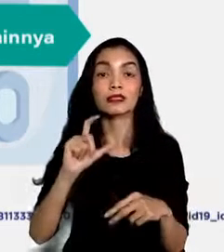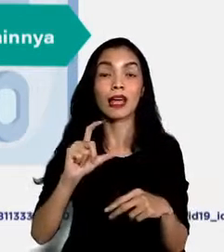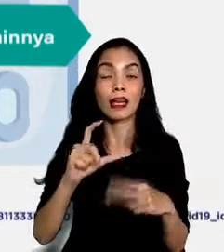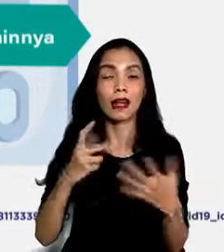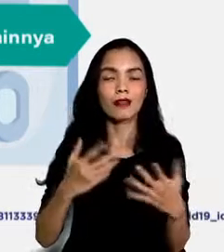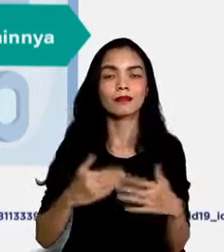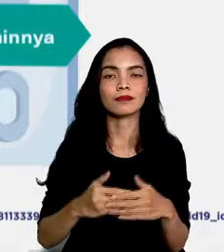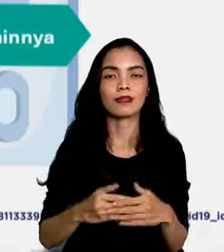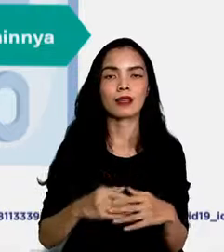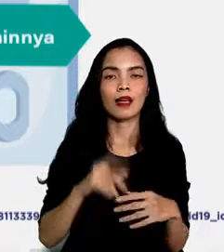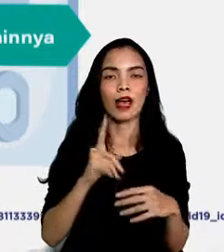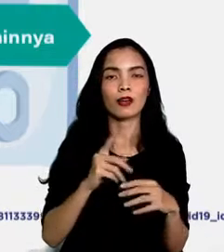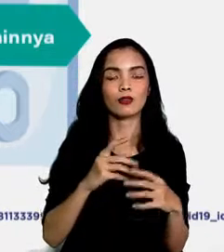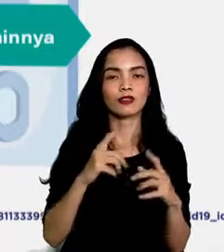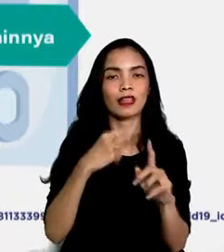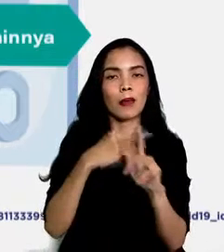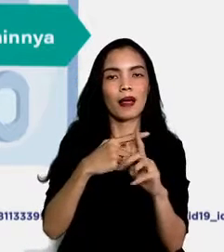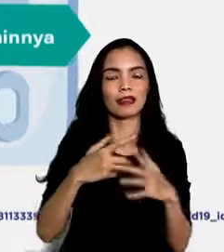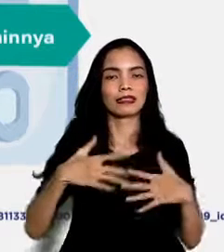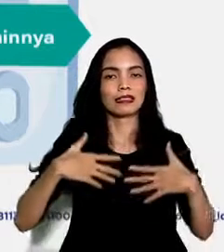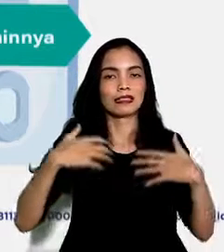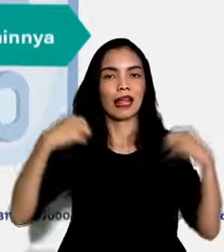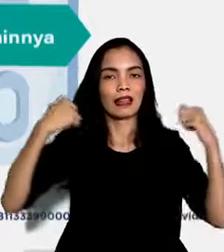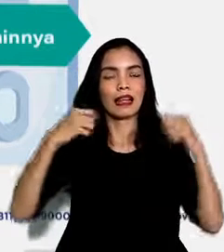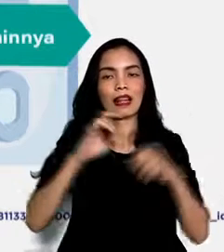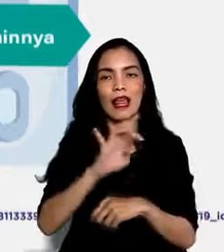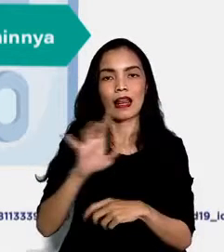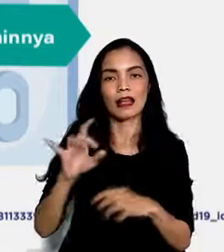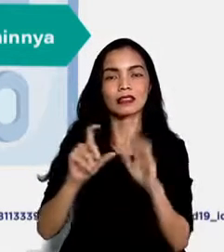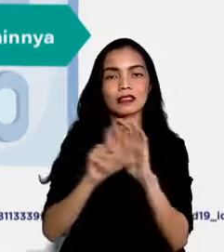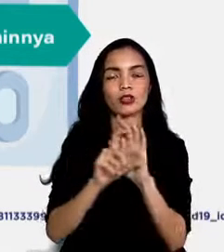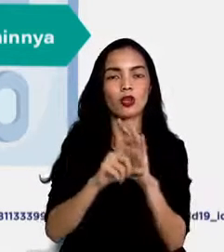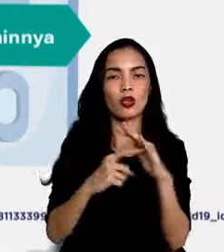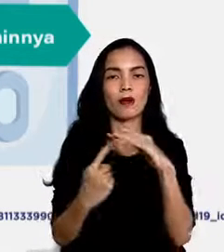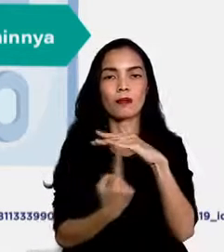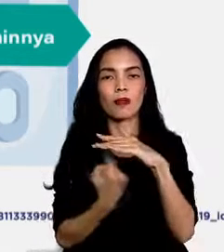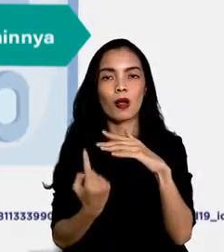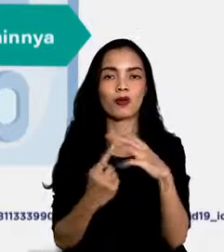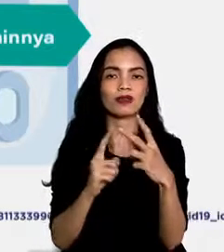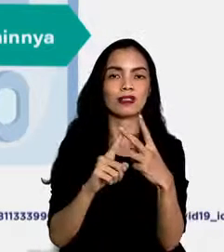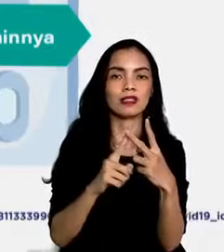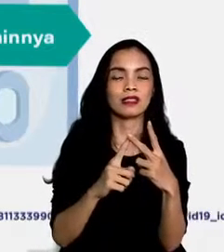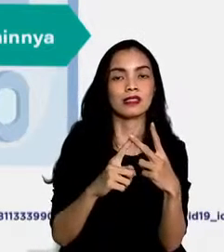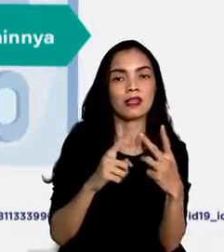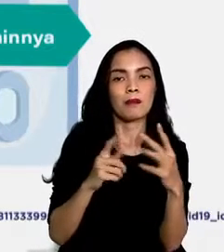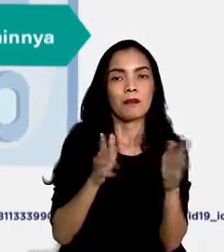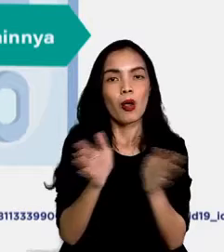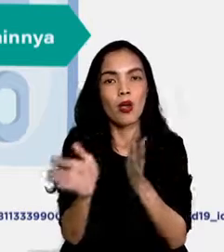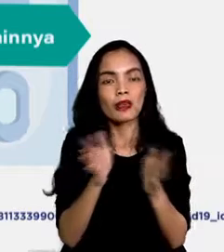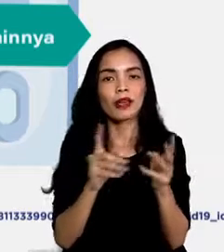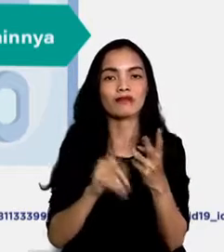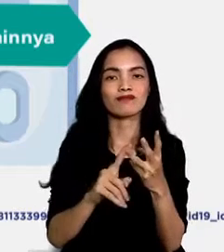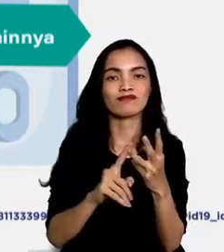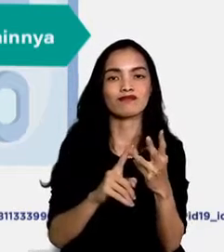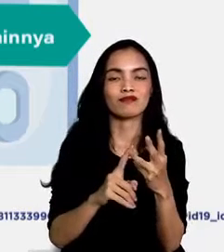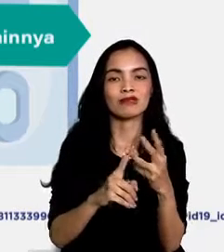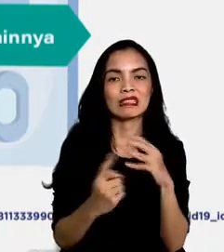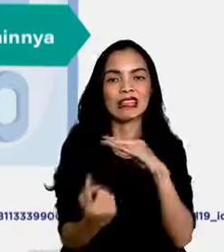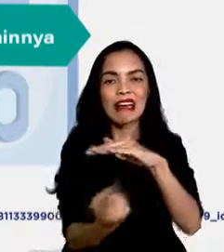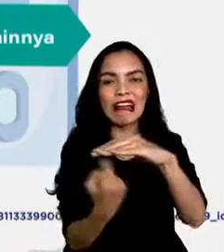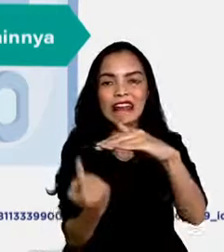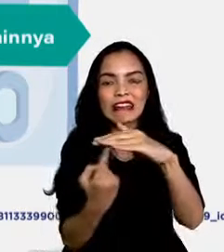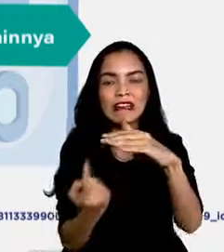upaya kesehatan masyarakat lainnya seperti perawatan, isolasi, pelacakan kontak, karantina, dan informasi